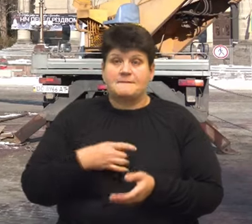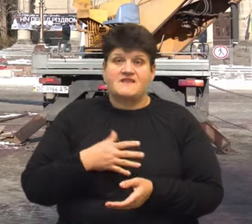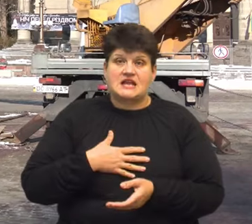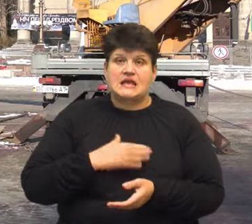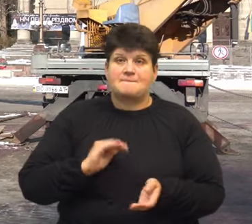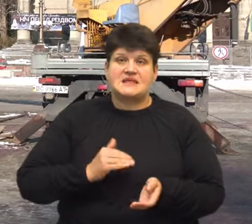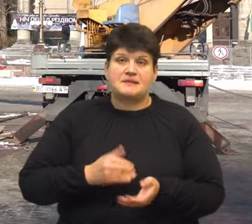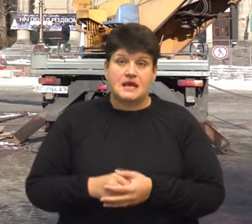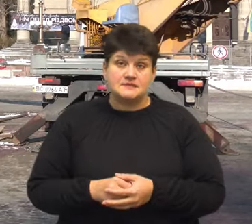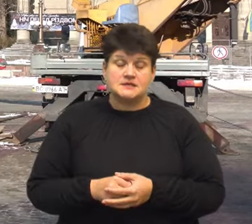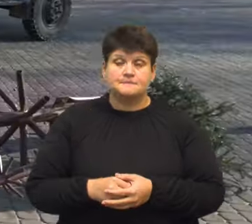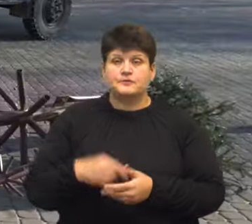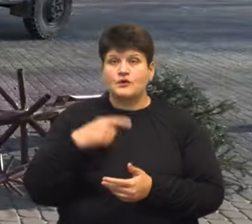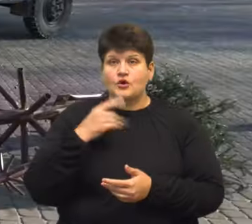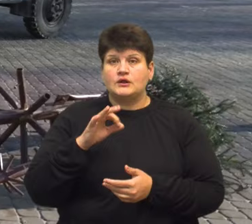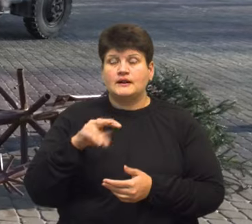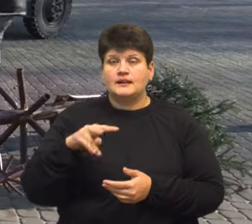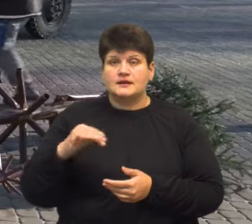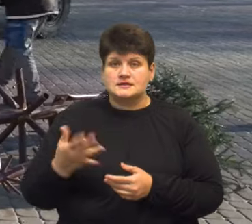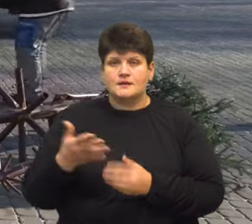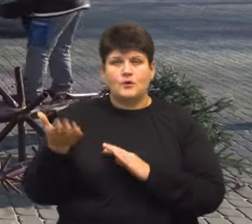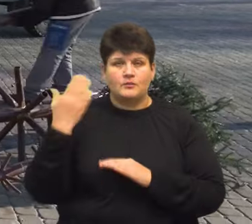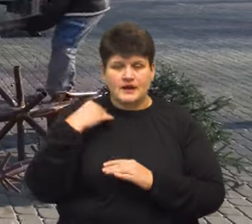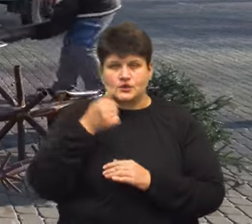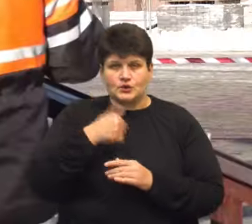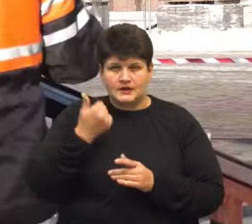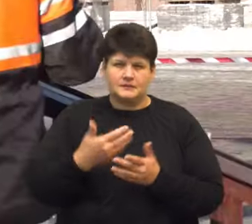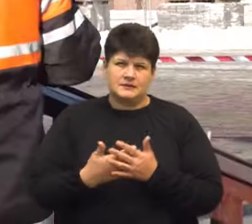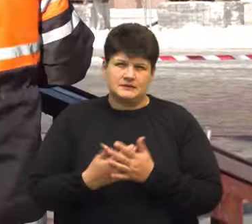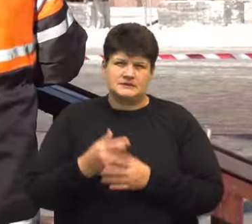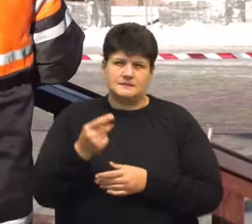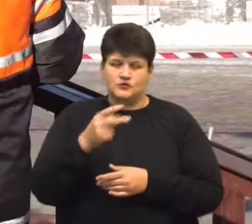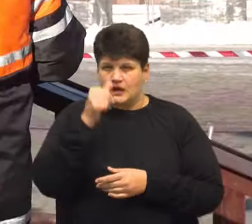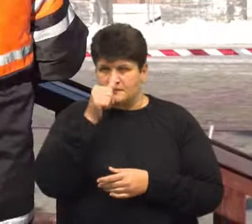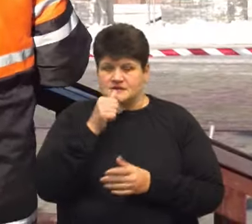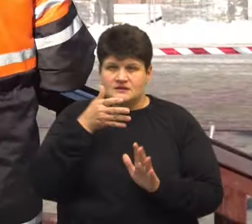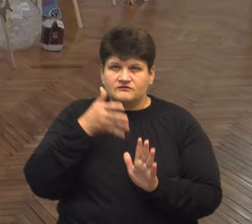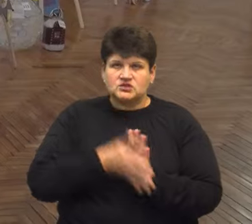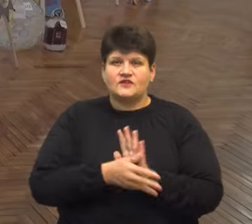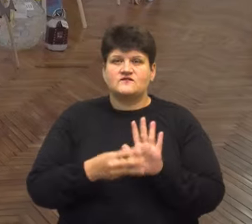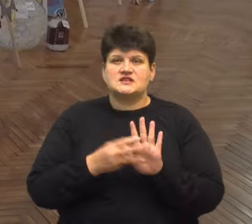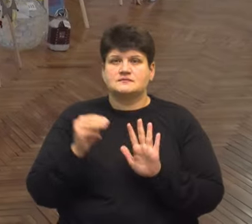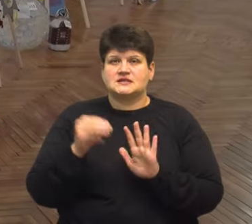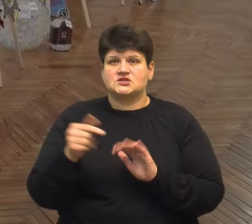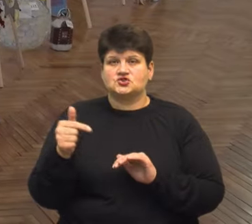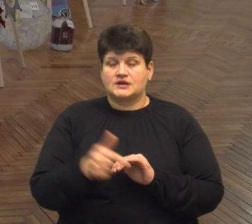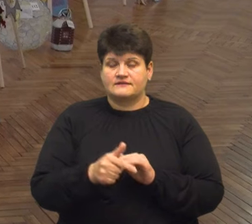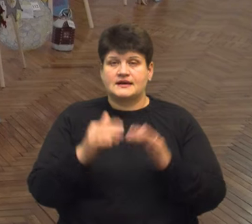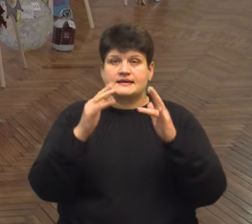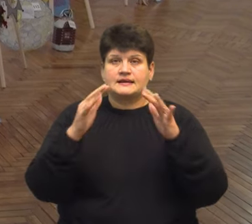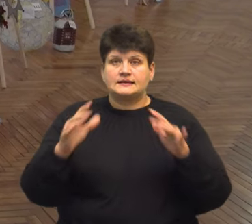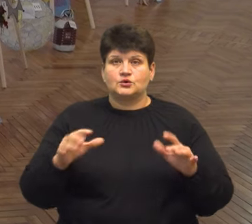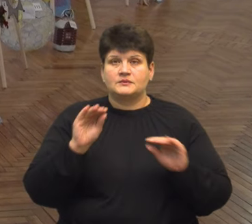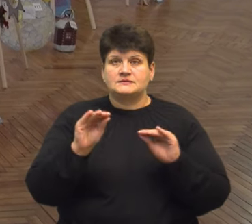За словами Олега Лехіцького, у попередні роки на освітлення ялинки за приблизно півтора місяці витрачали до 8 тисяч гривень. Ялинку прикрашатимуть